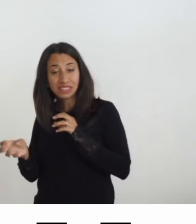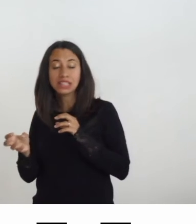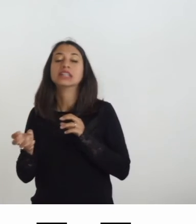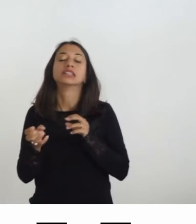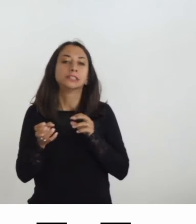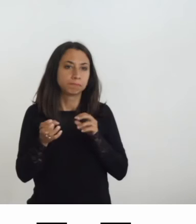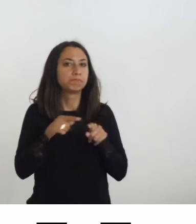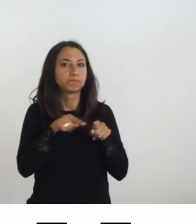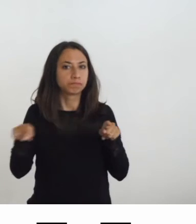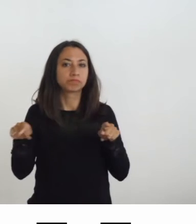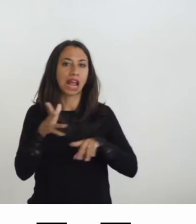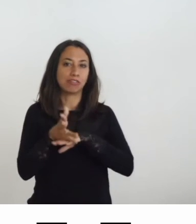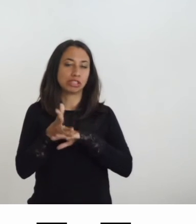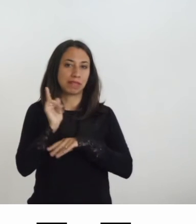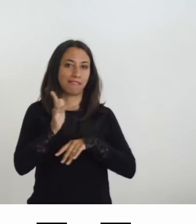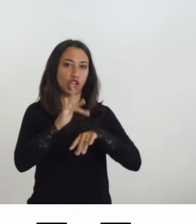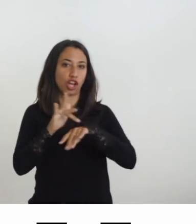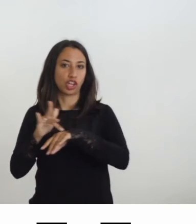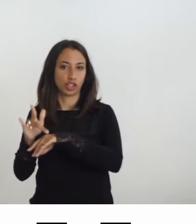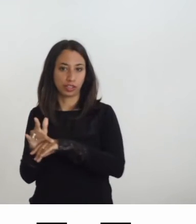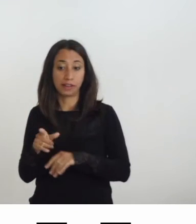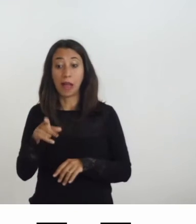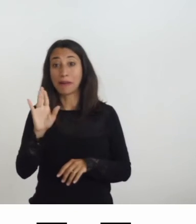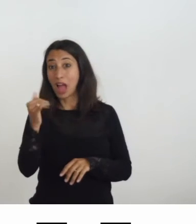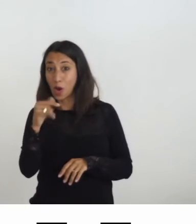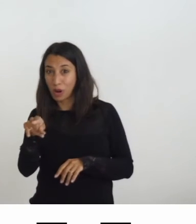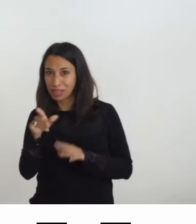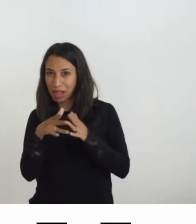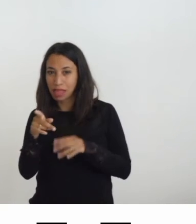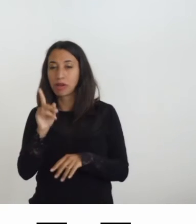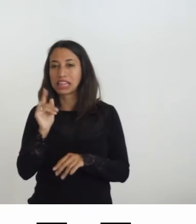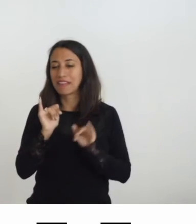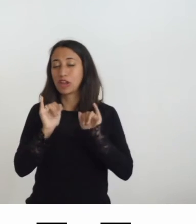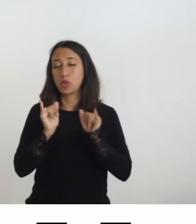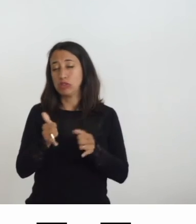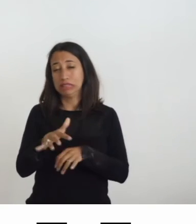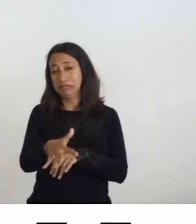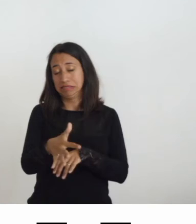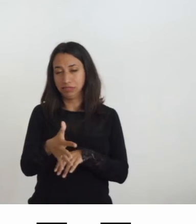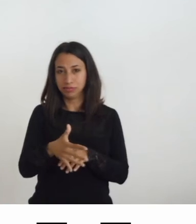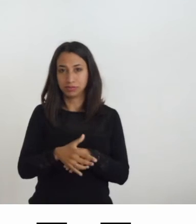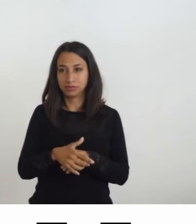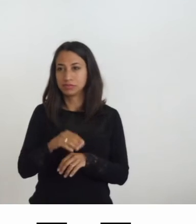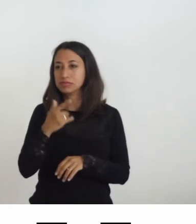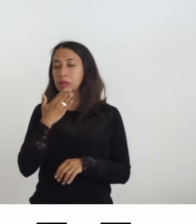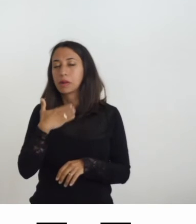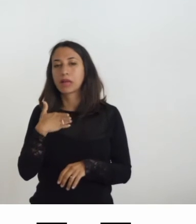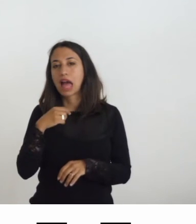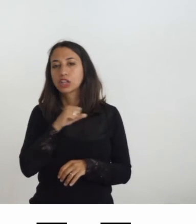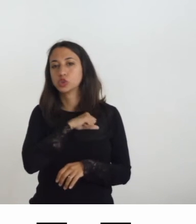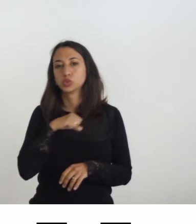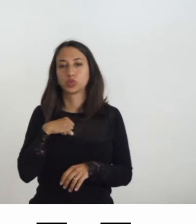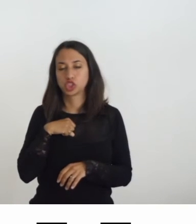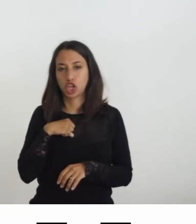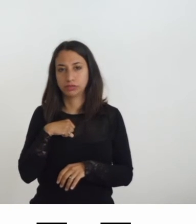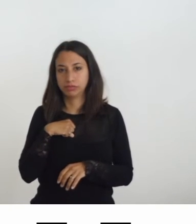eccetera uscirà tra pochissimo tempo insomma i primissimi giorni di giugno dovrebbe essere disponibile